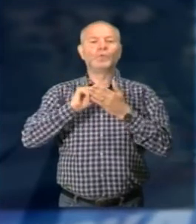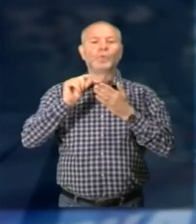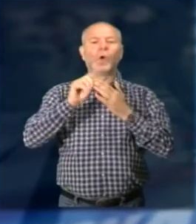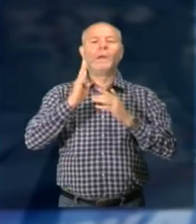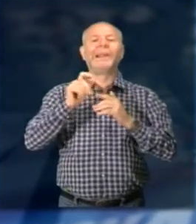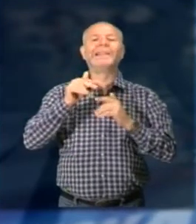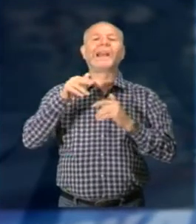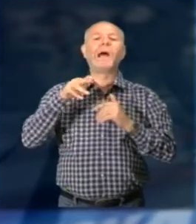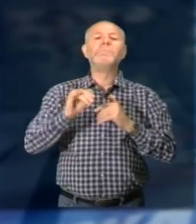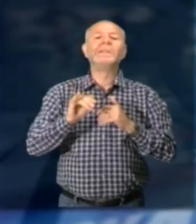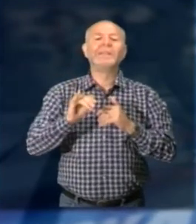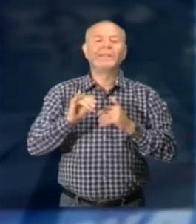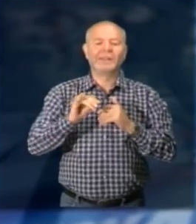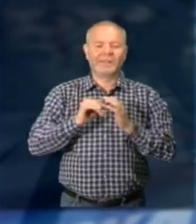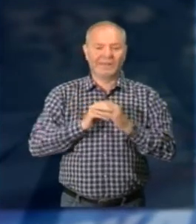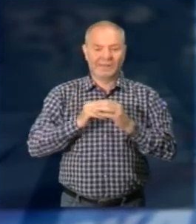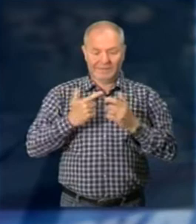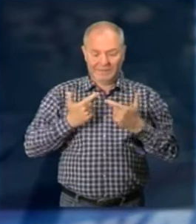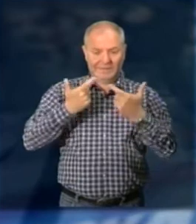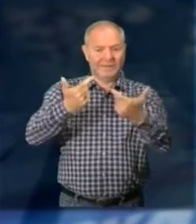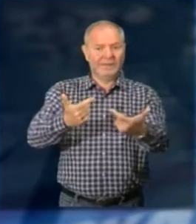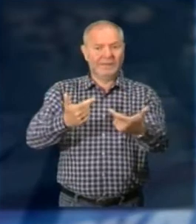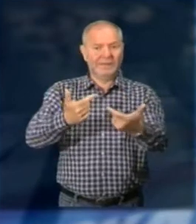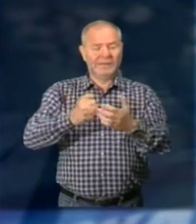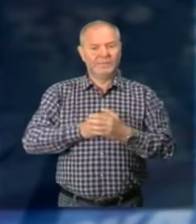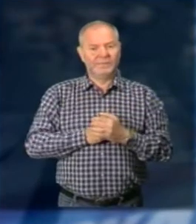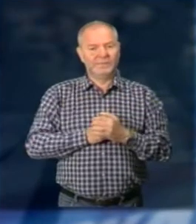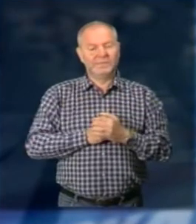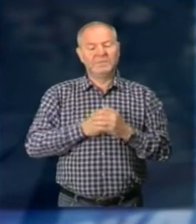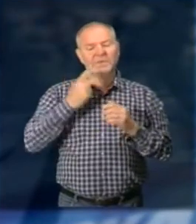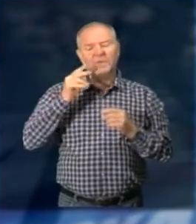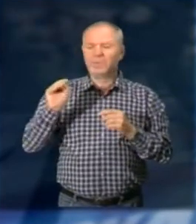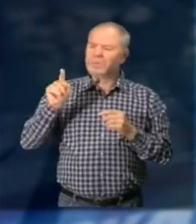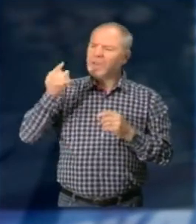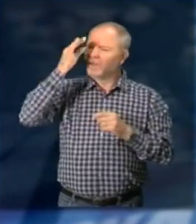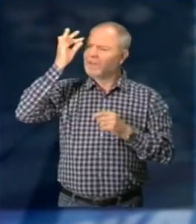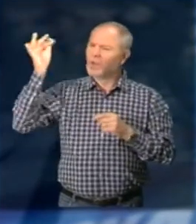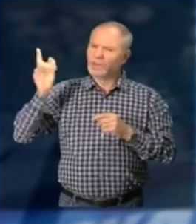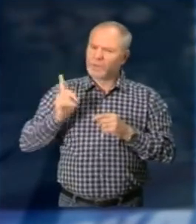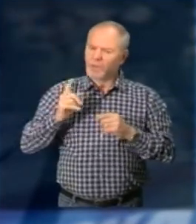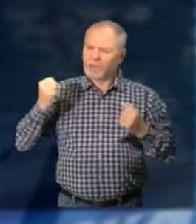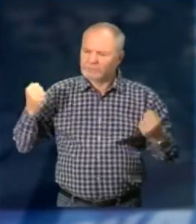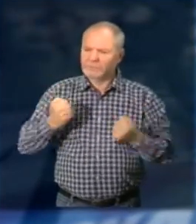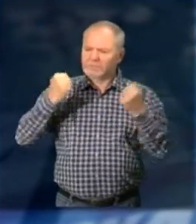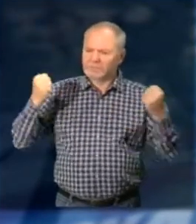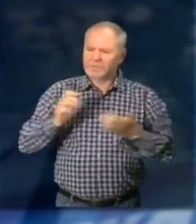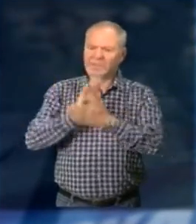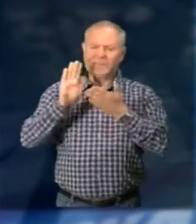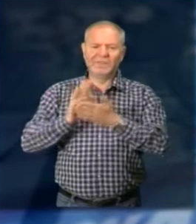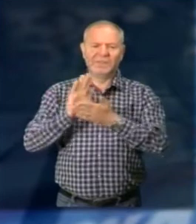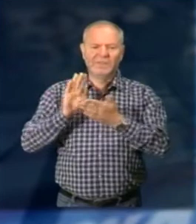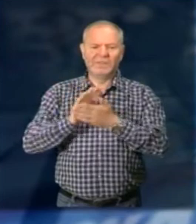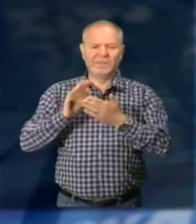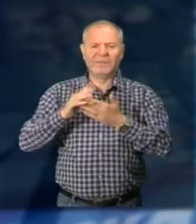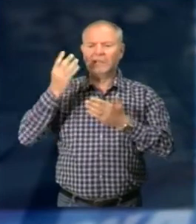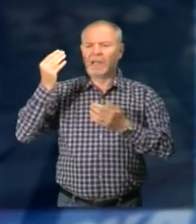È un'iniziativa che rientra un po' nella vostra filosofia Voi fate tante manifestazioni, organizzate tante feste Forse non sempre la gente che viene,